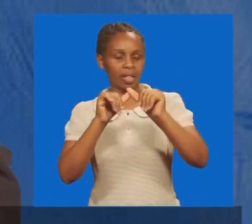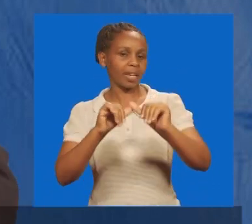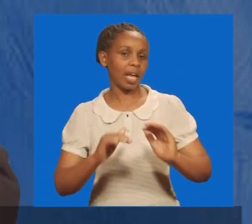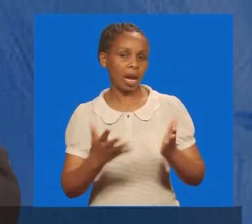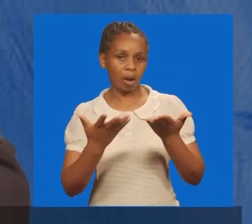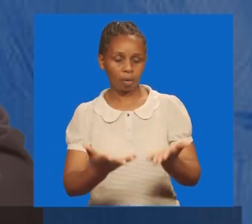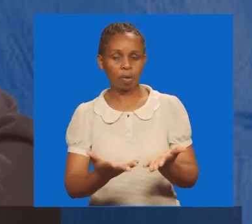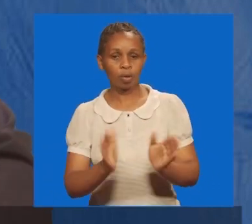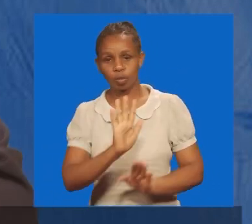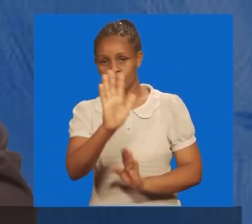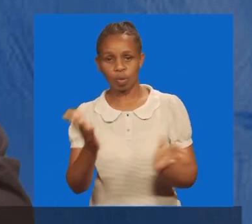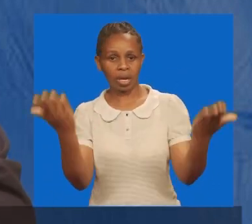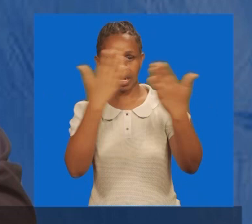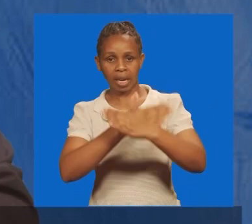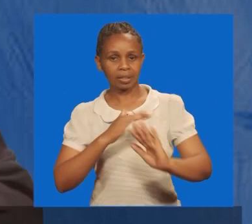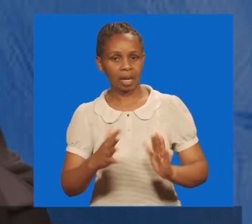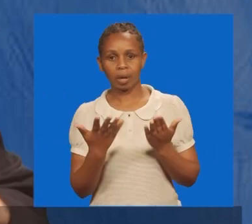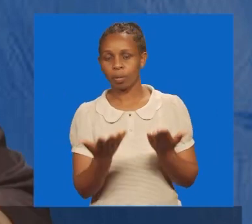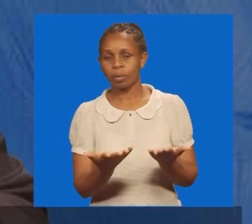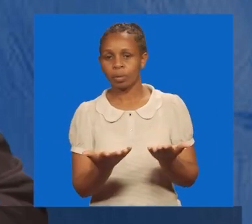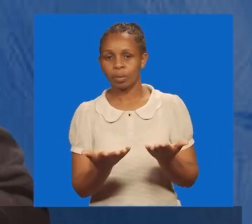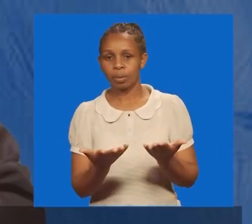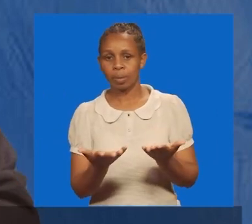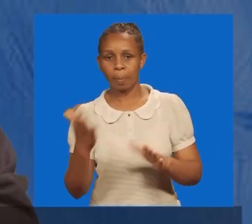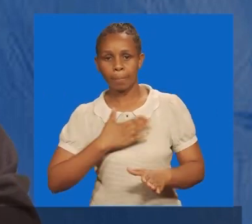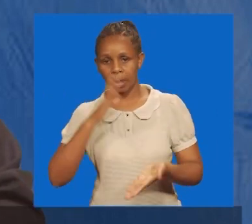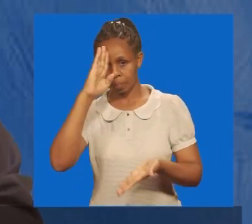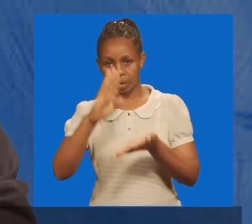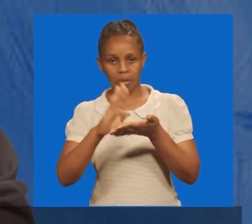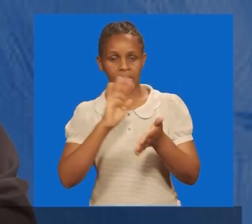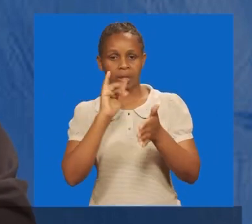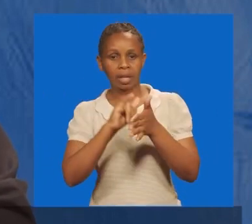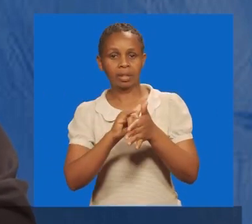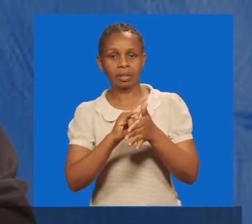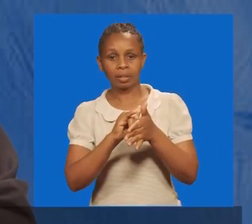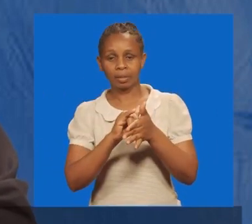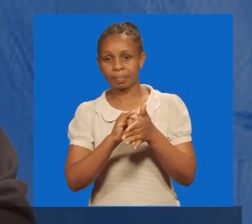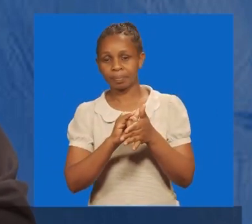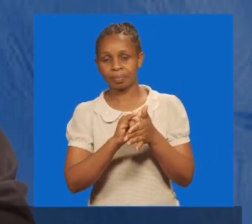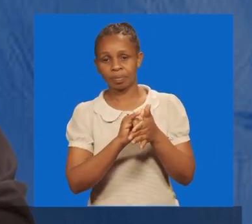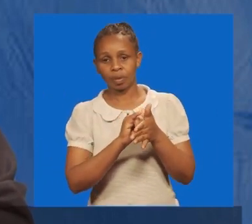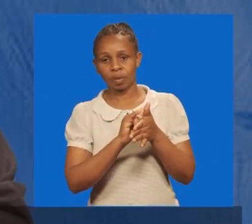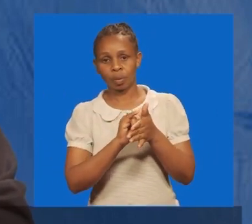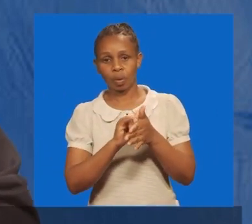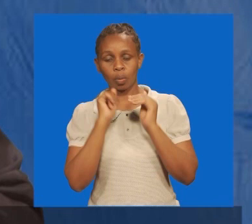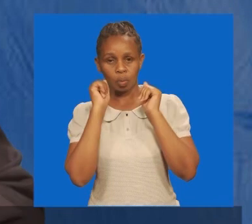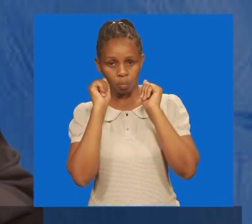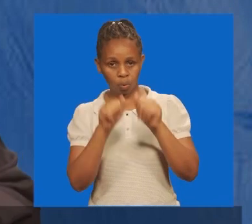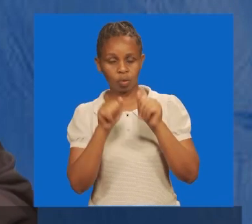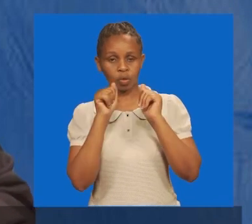unjambo. Unaendeliana muna gani, usiku wako, uliku waji. Ni matumaini yangu ya kwamba,